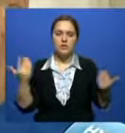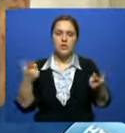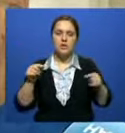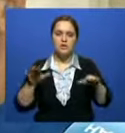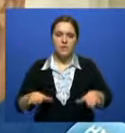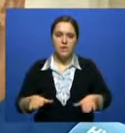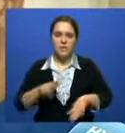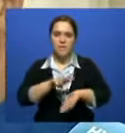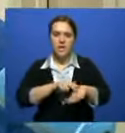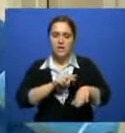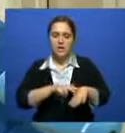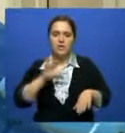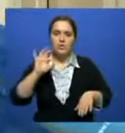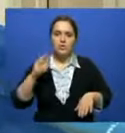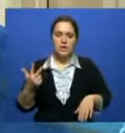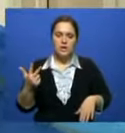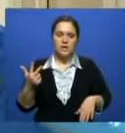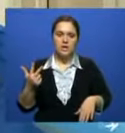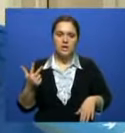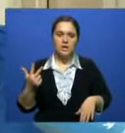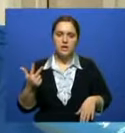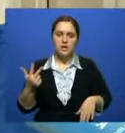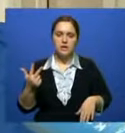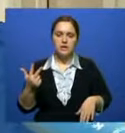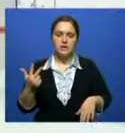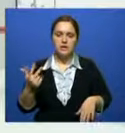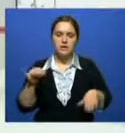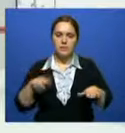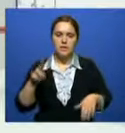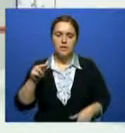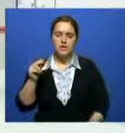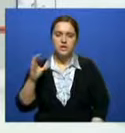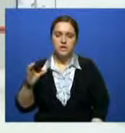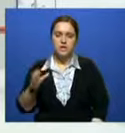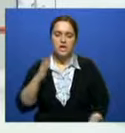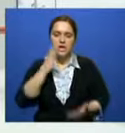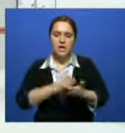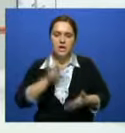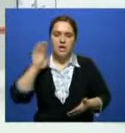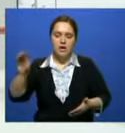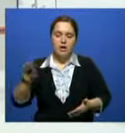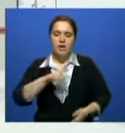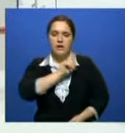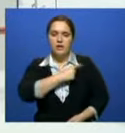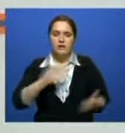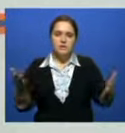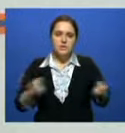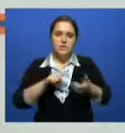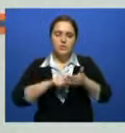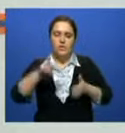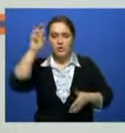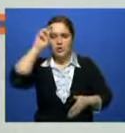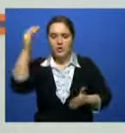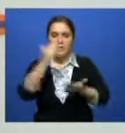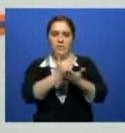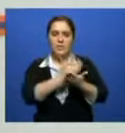служба полиции, скорая помощь и сообщаю местные ДЧС. Появился медико-спасательный пункт в рамках государственной